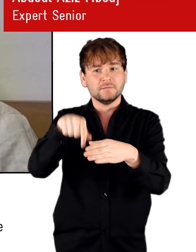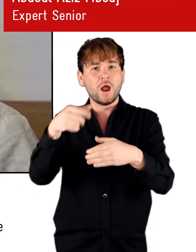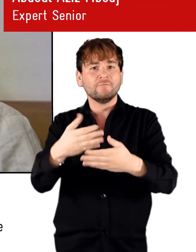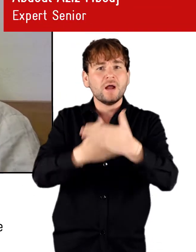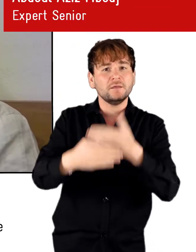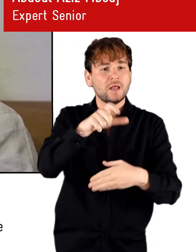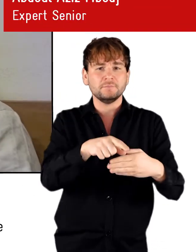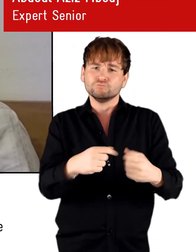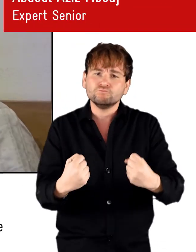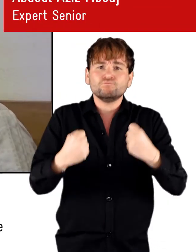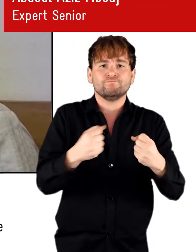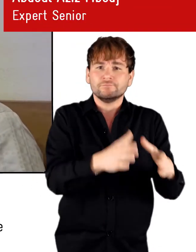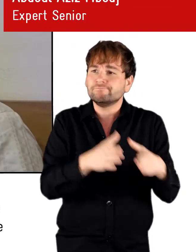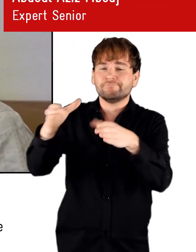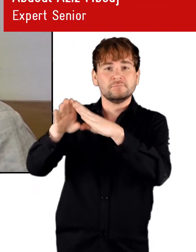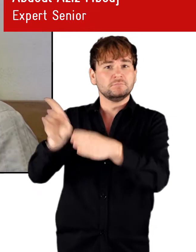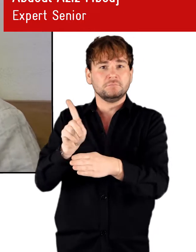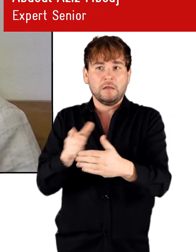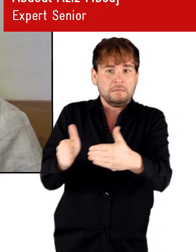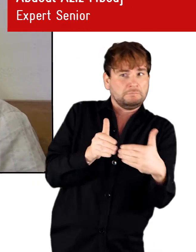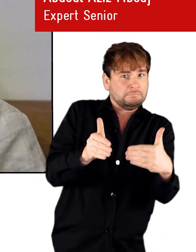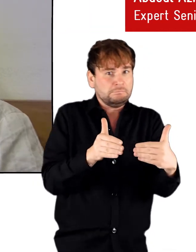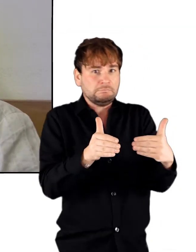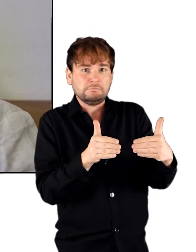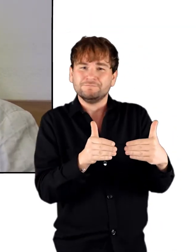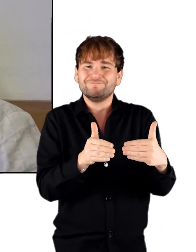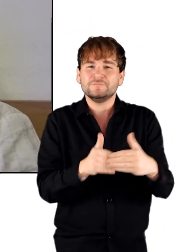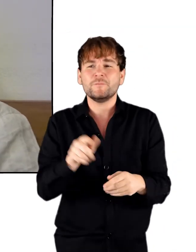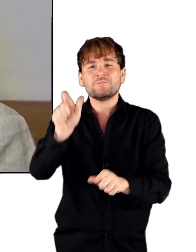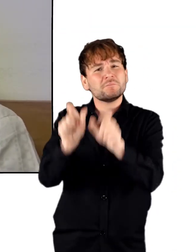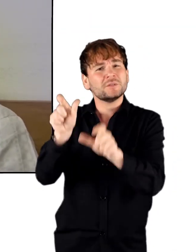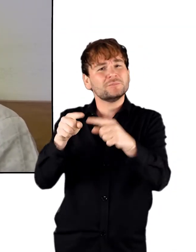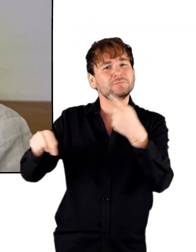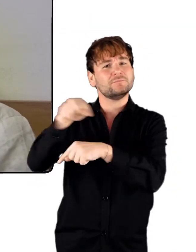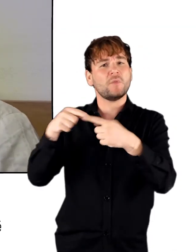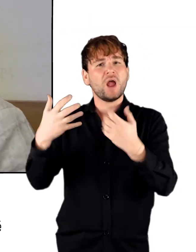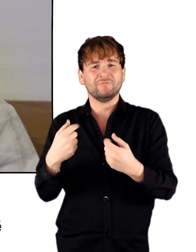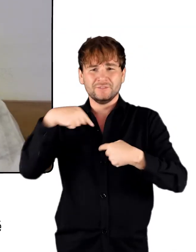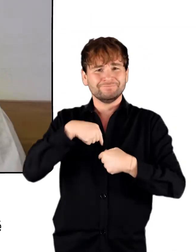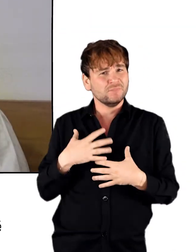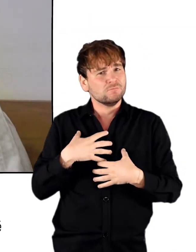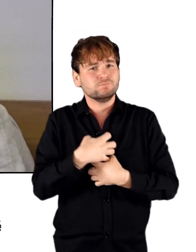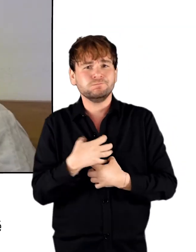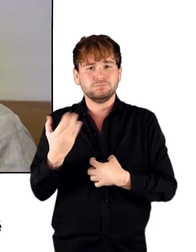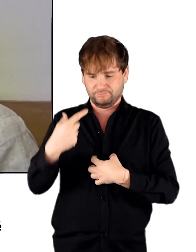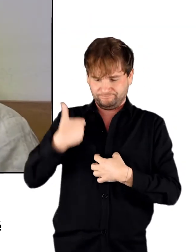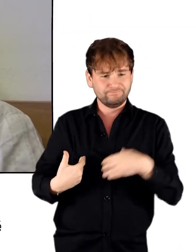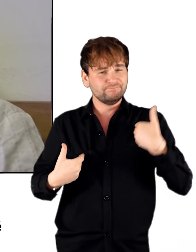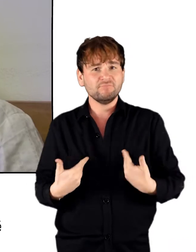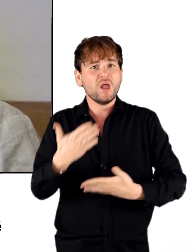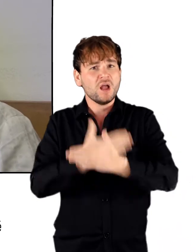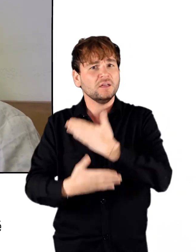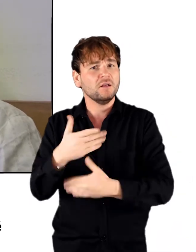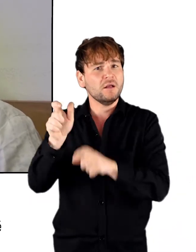familles qui ont des enfants handicapés n'ont pas le courage d'envoyer leurs enfants. Il n a que certains handicapés